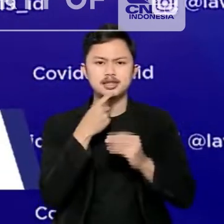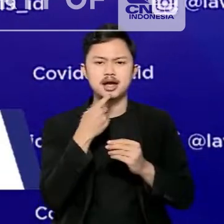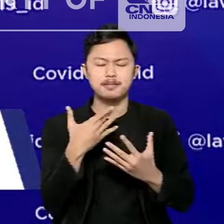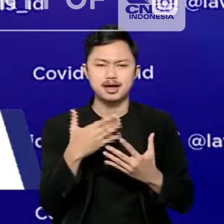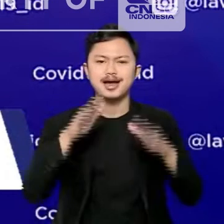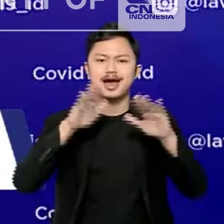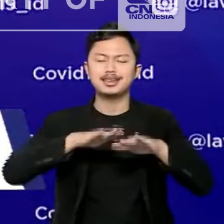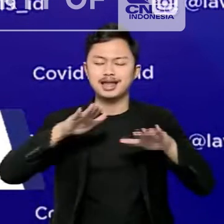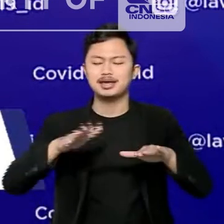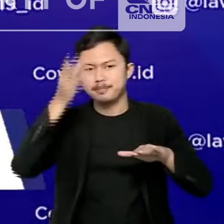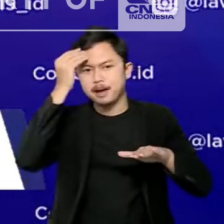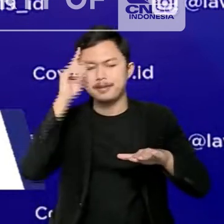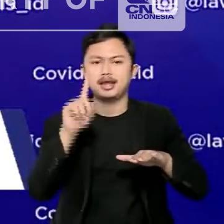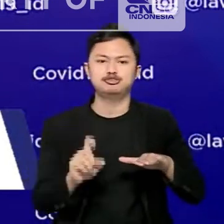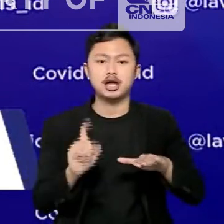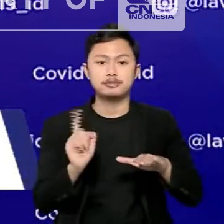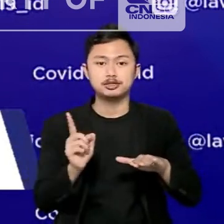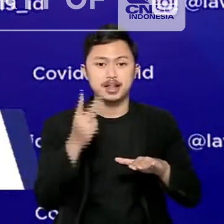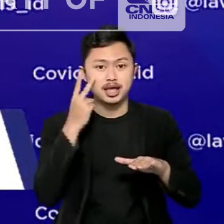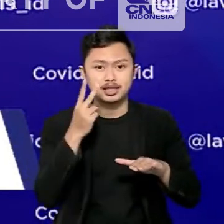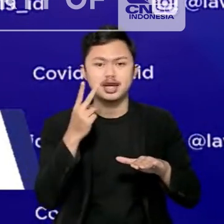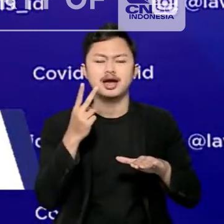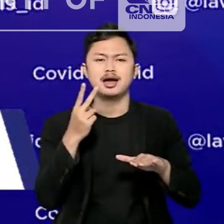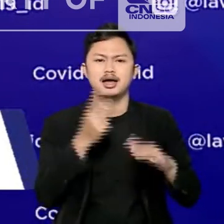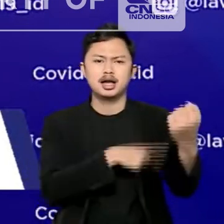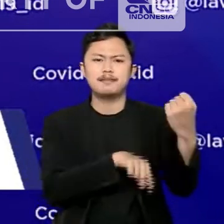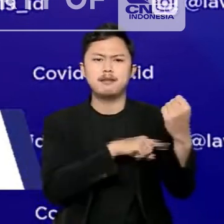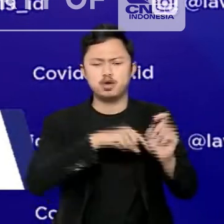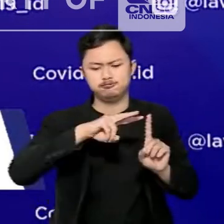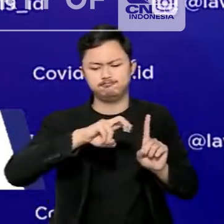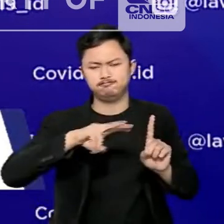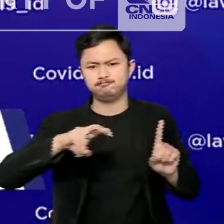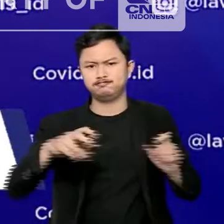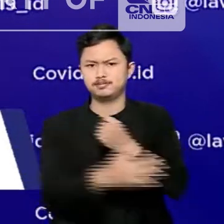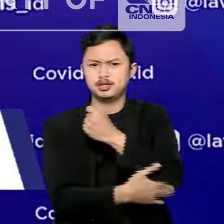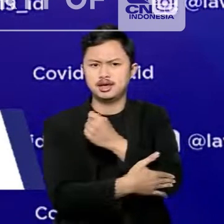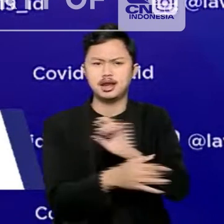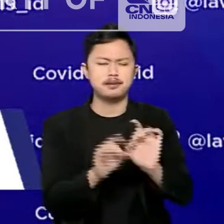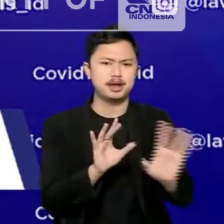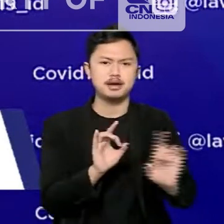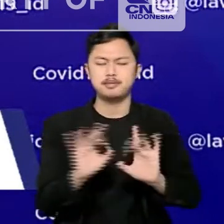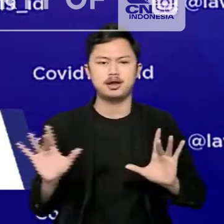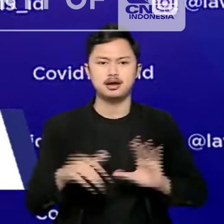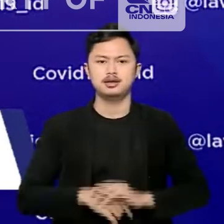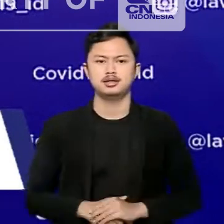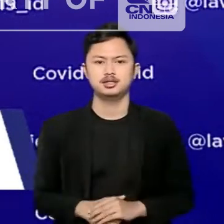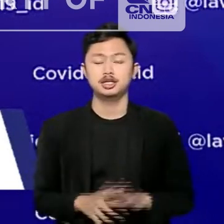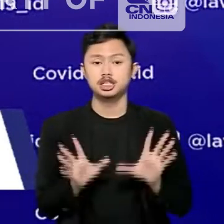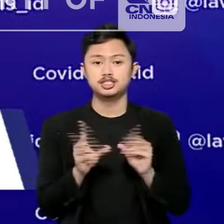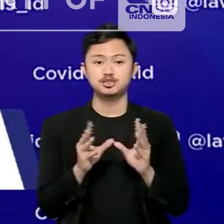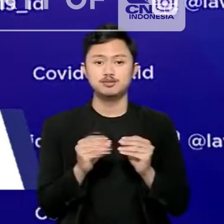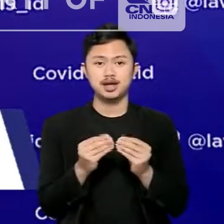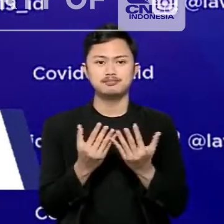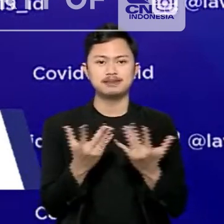hati-hati. Mengingat terdapat perbedaan kemampuan sequencing di berbagai negara, perbedaan jumlah